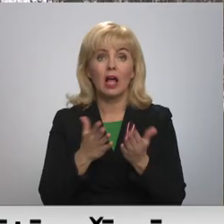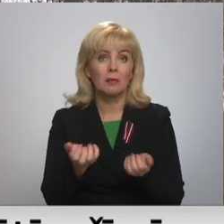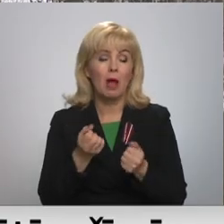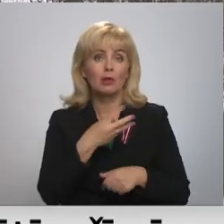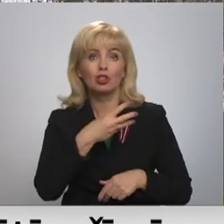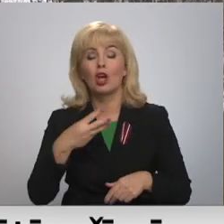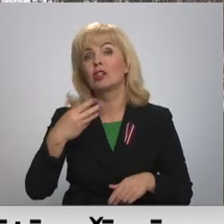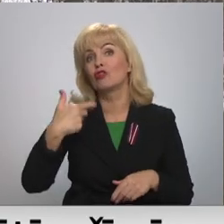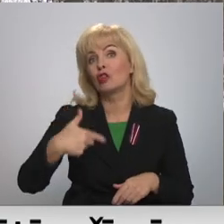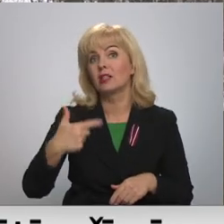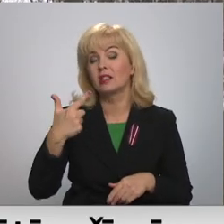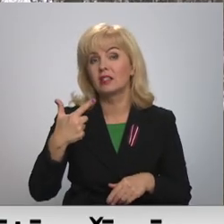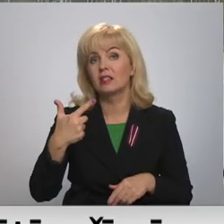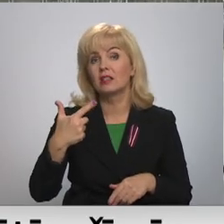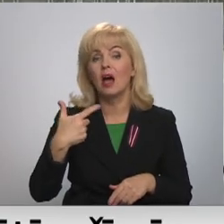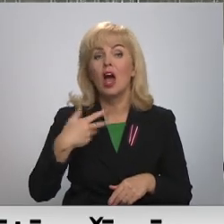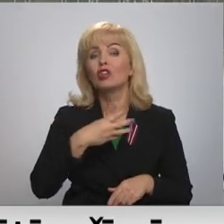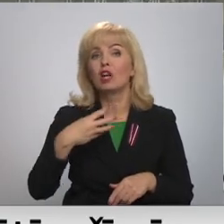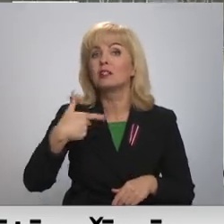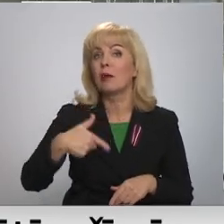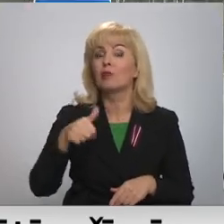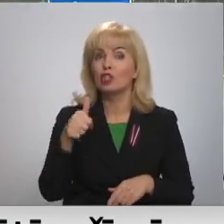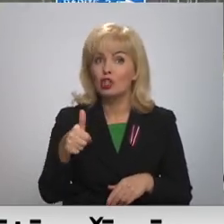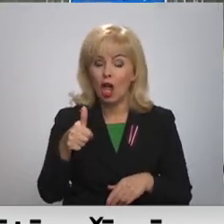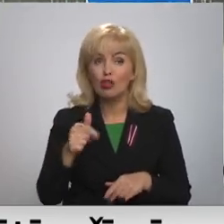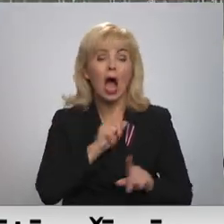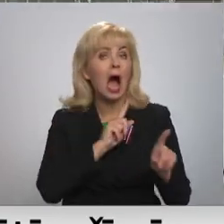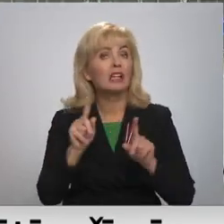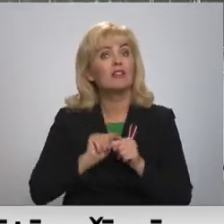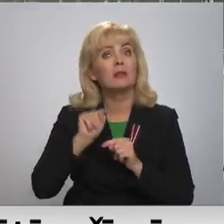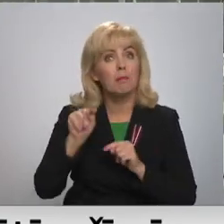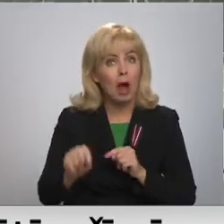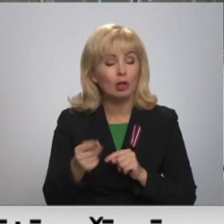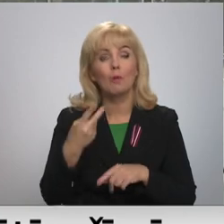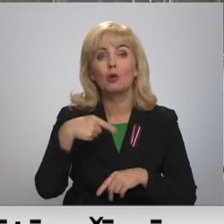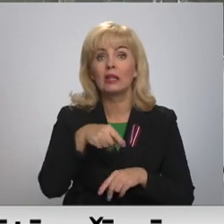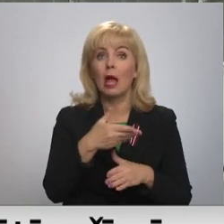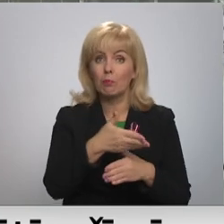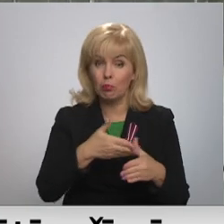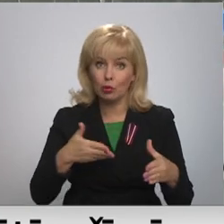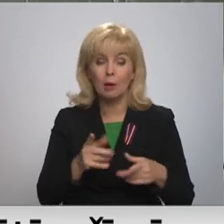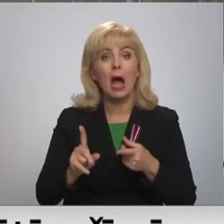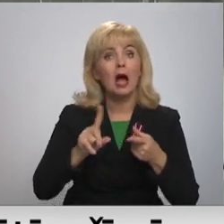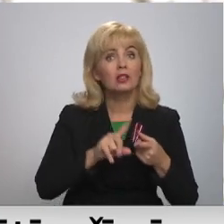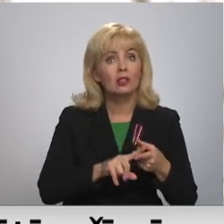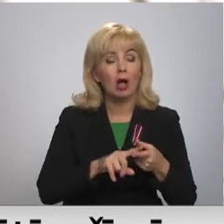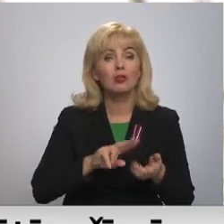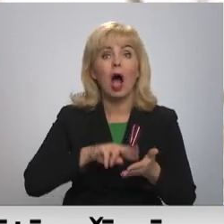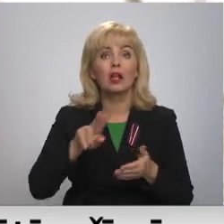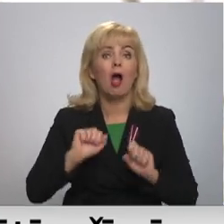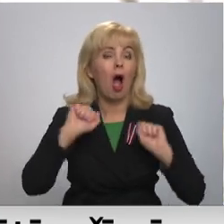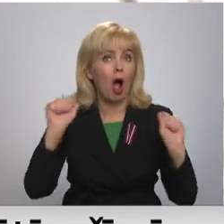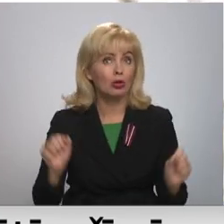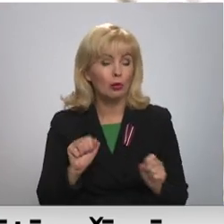476 administratīvo pārkāpumu lēmumi, no tiem gandrīz puse saistīta ar atļautā